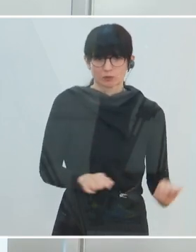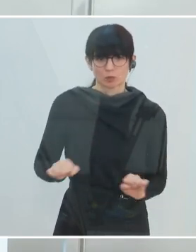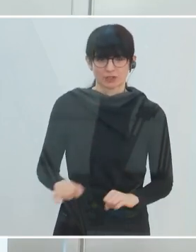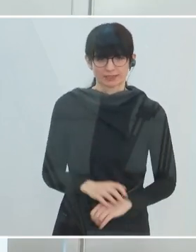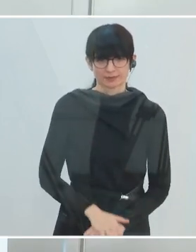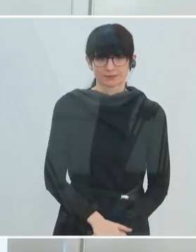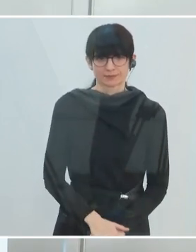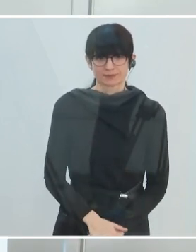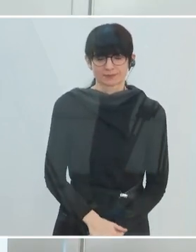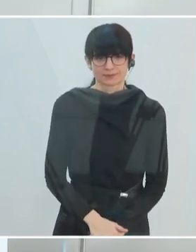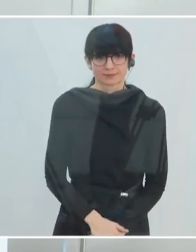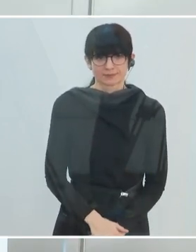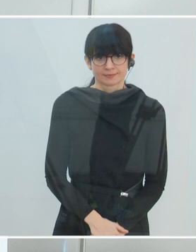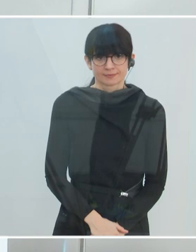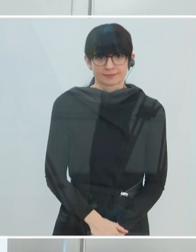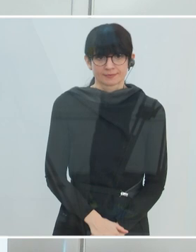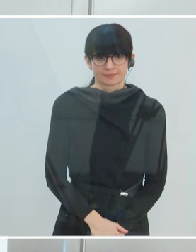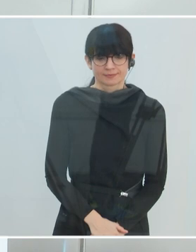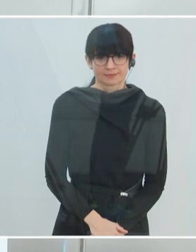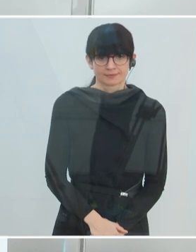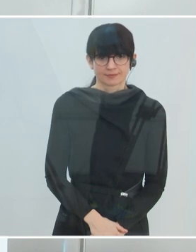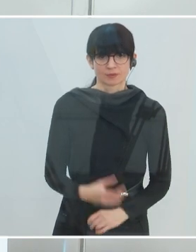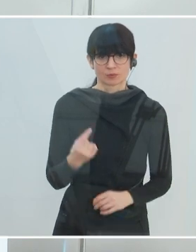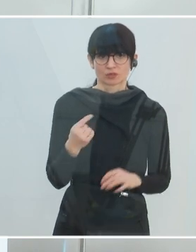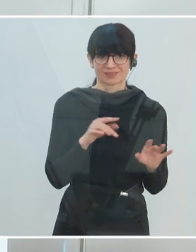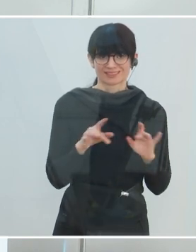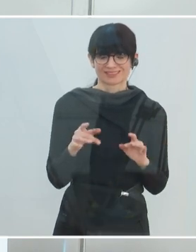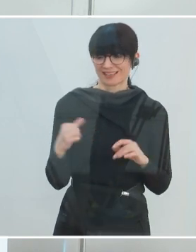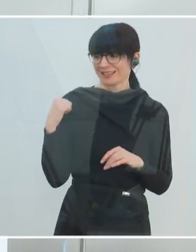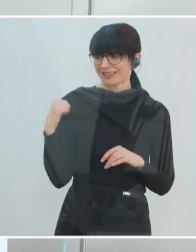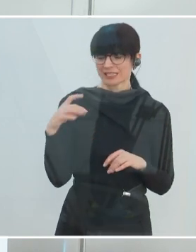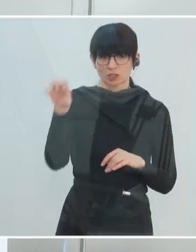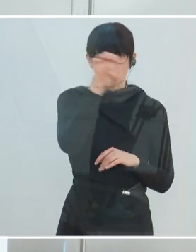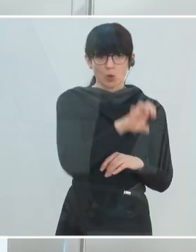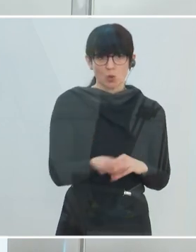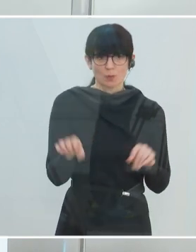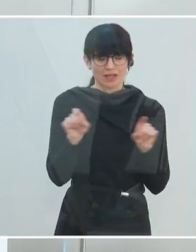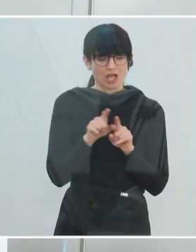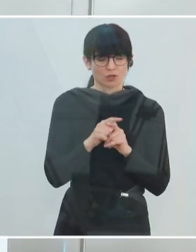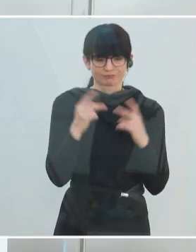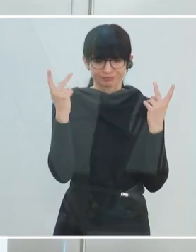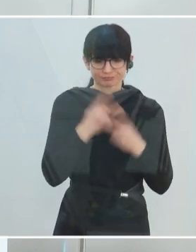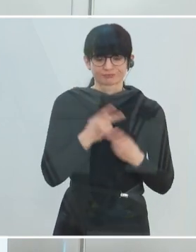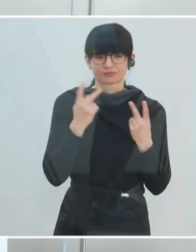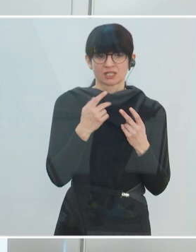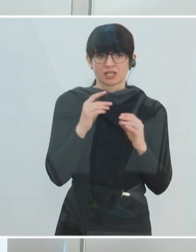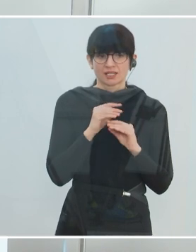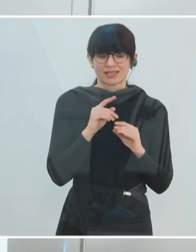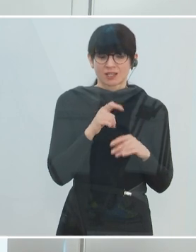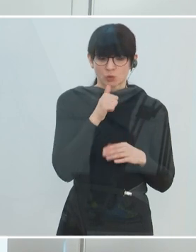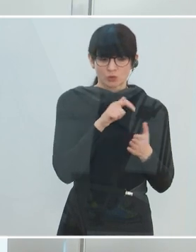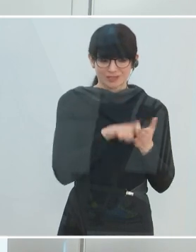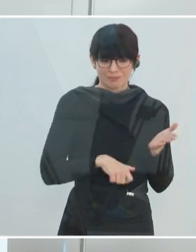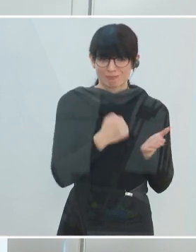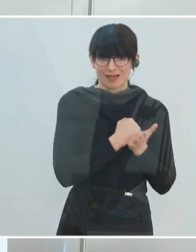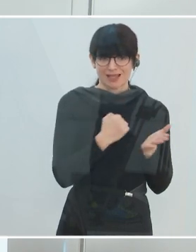meiner Sicht. Ein Thema ist es auch für niemanden. Das war auch Grundkonsens gestern auf europäischer Ebene, dass es erst dann ein Thema ist, wenn wir in einer